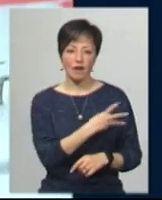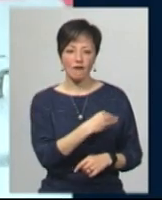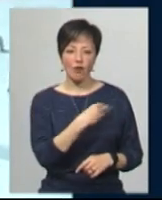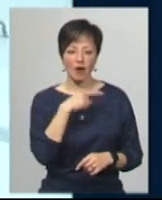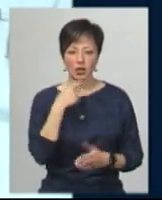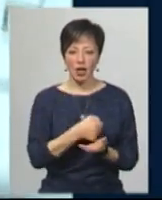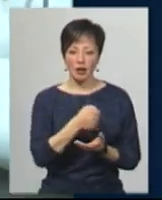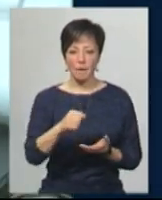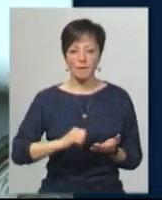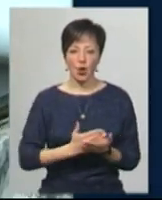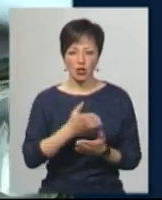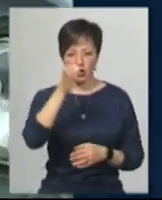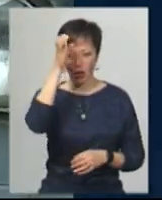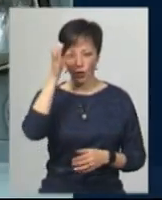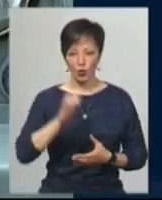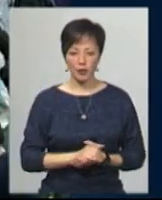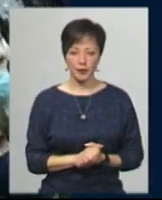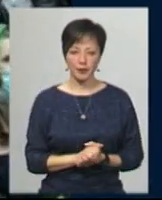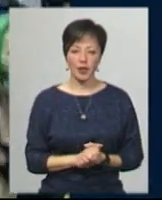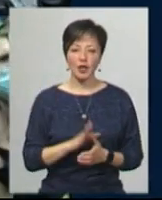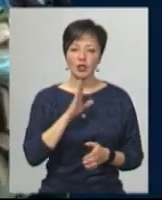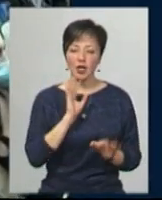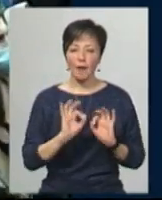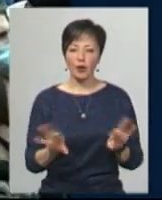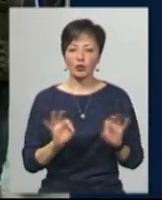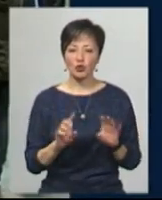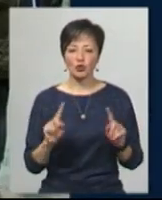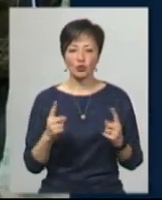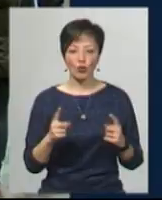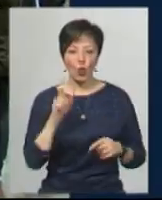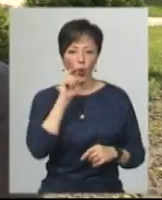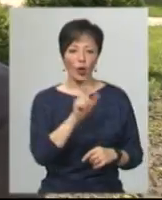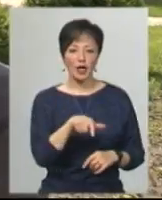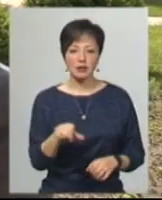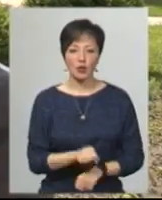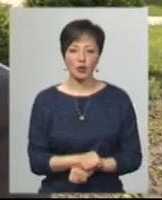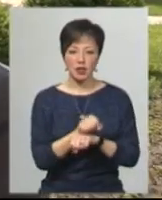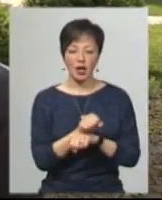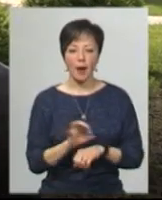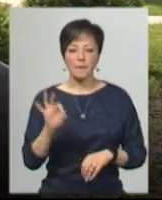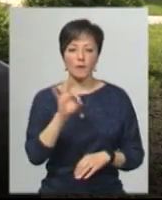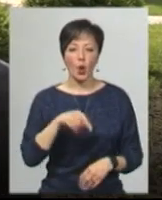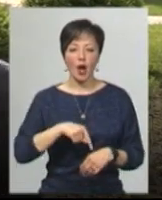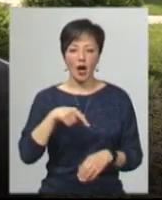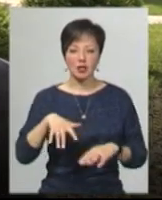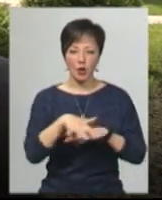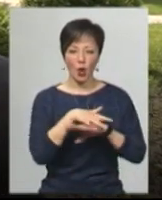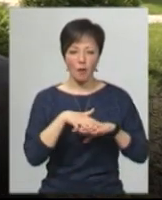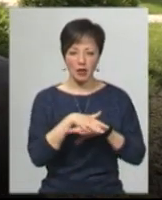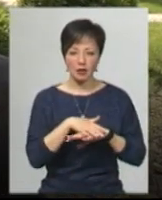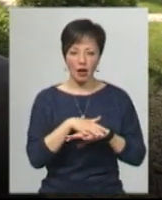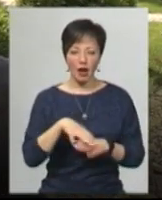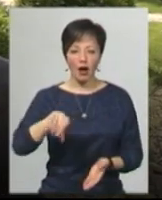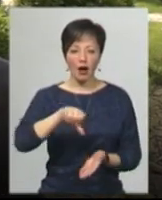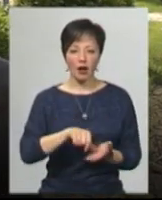каже кандидатка політичних наук Ольга Заславська. Жінка прокоментувала, чому українці протестують. Відносно реакції громадськості, то, в принципі,